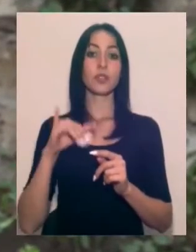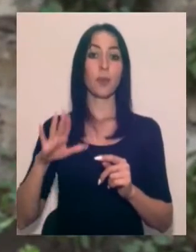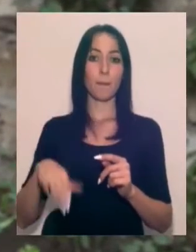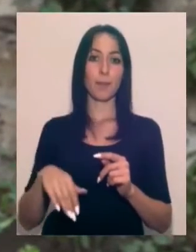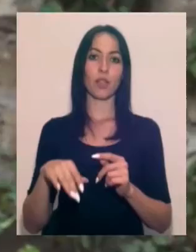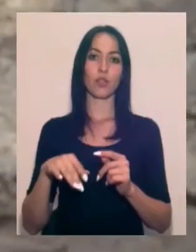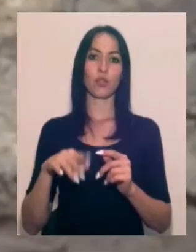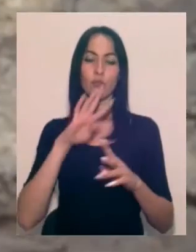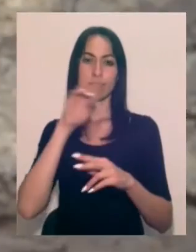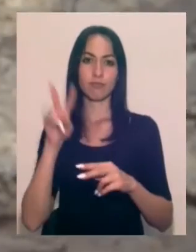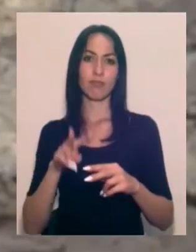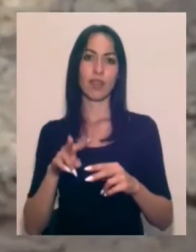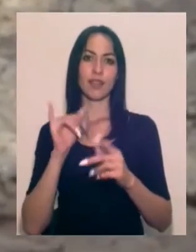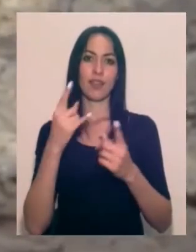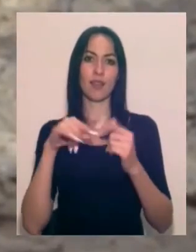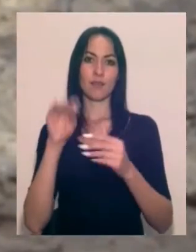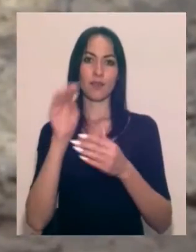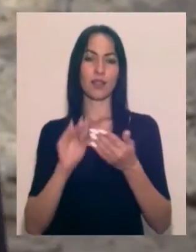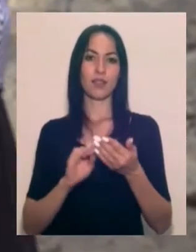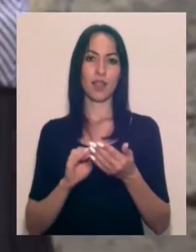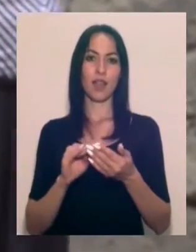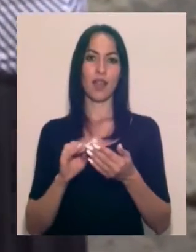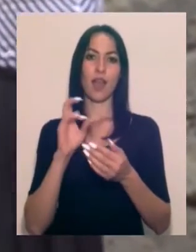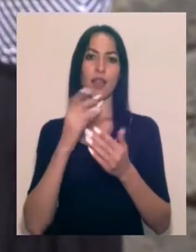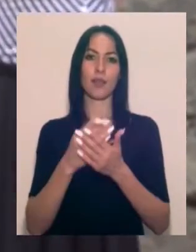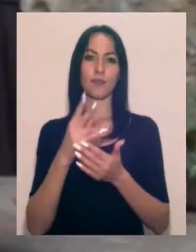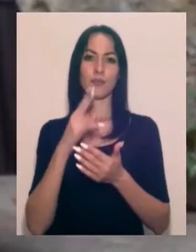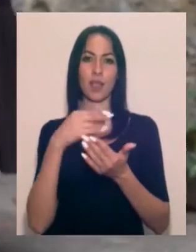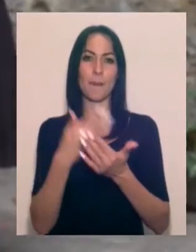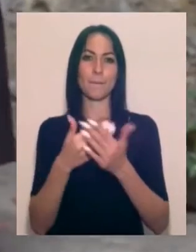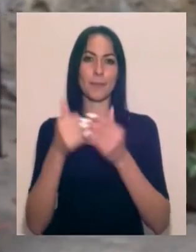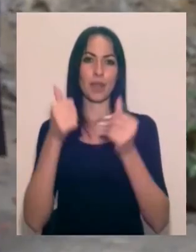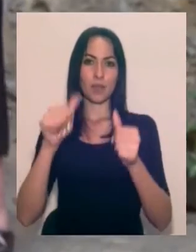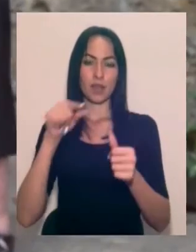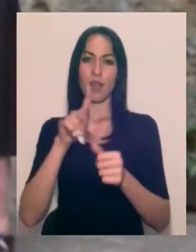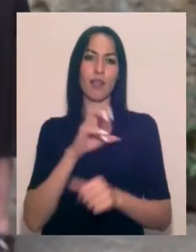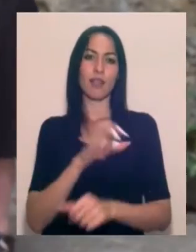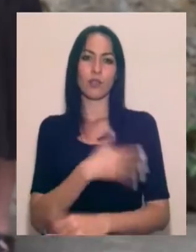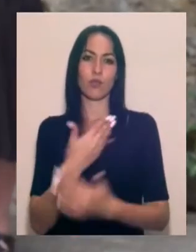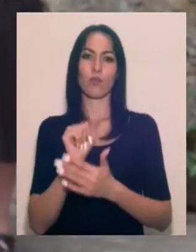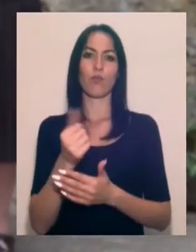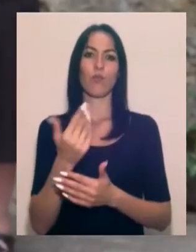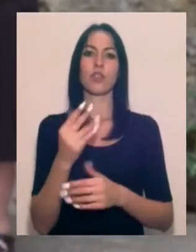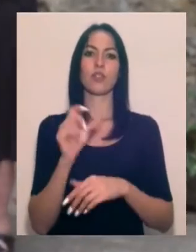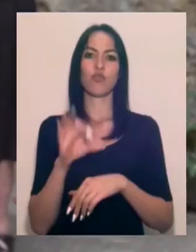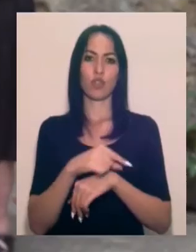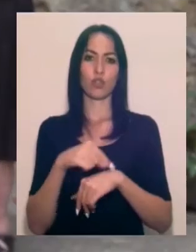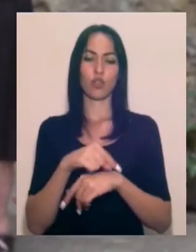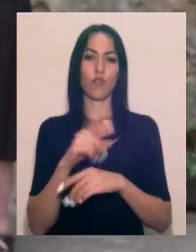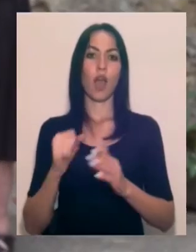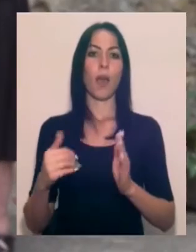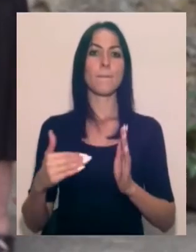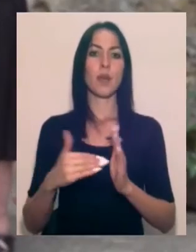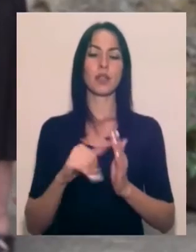обжиг, глузирування. Ескіз таблички не займають достатньо багато часу, це може бути пару часів максимум.